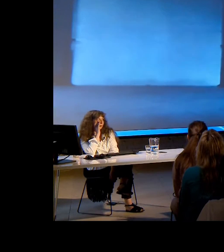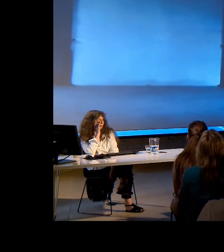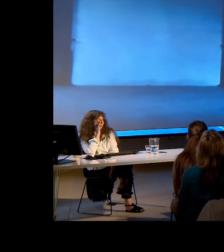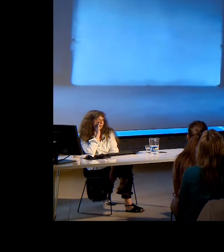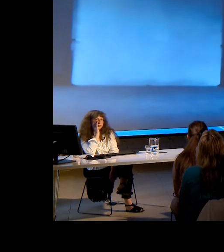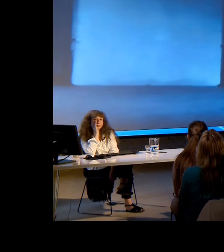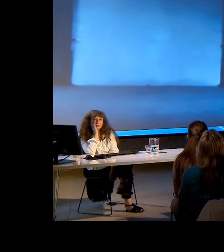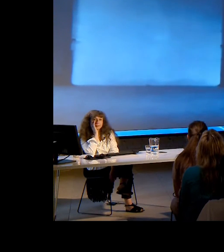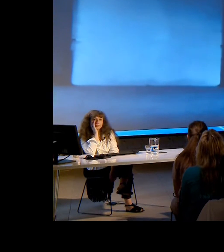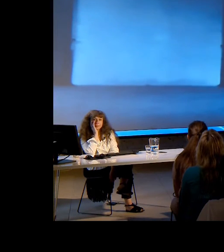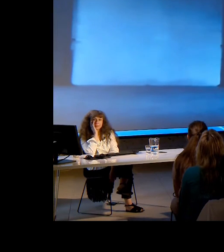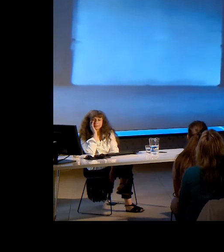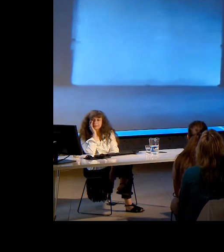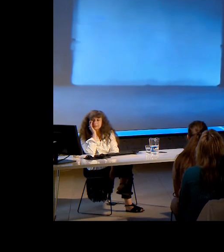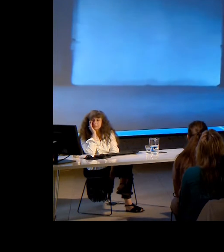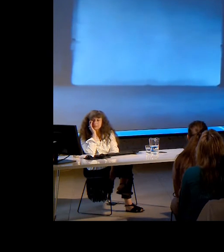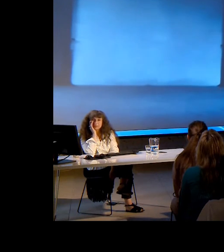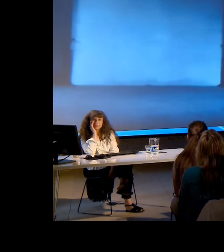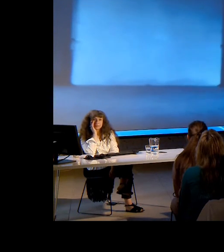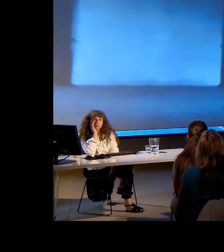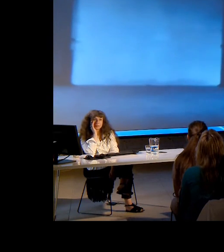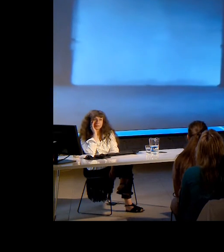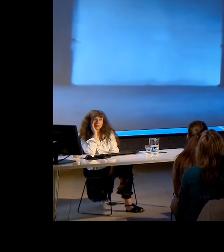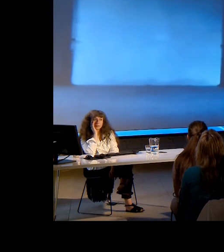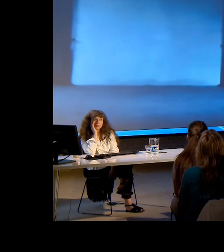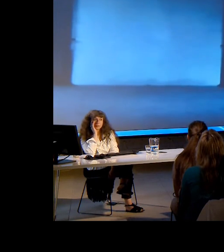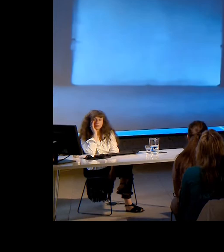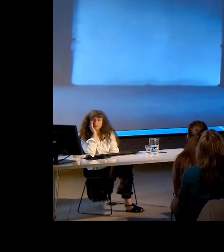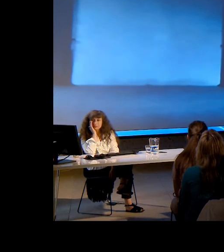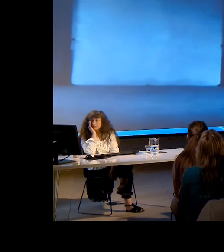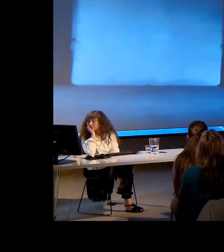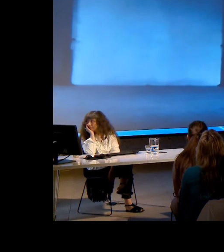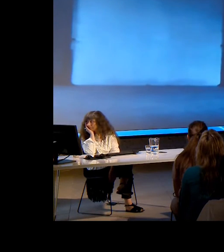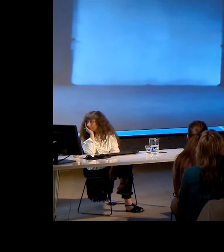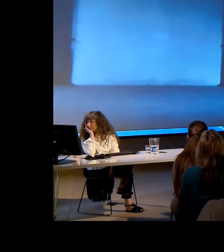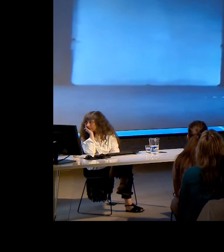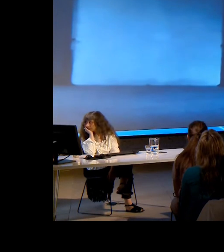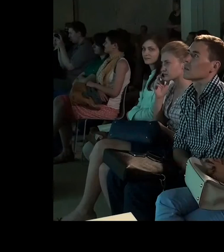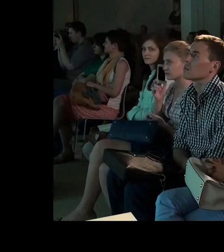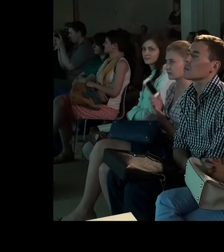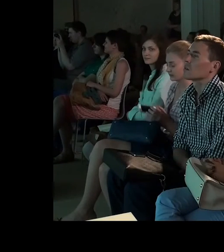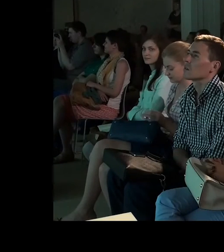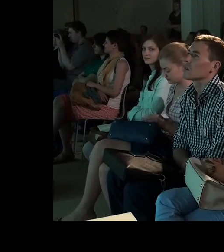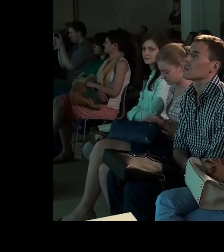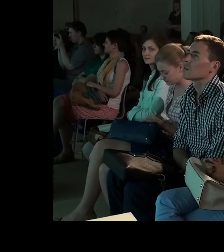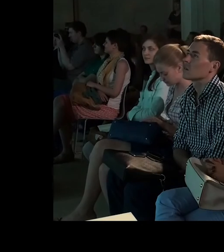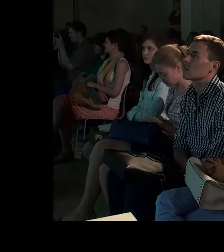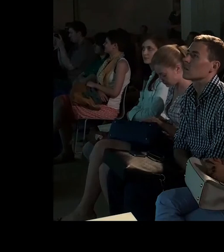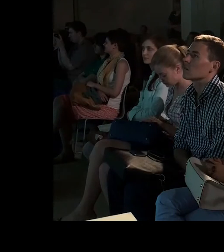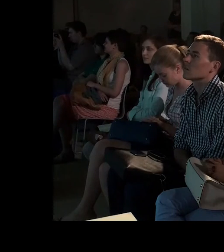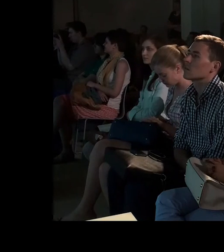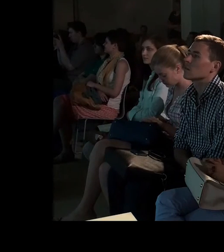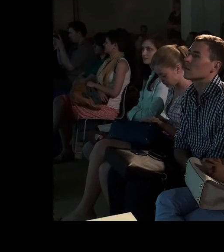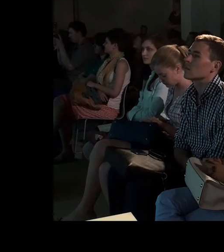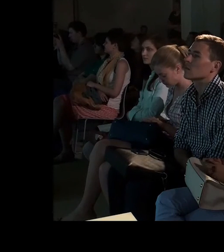они сталкиваются плечами и уходят за границы кадра. Они снова выходят навстречу друг другу, снова